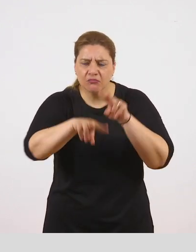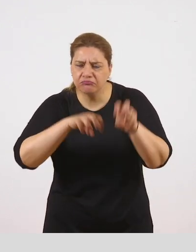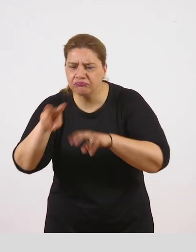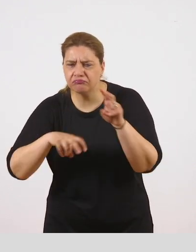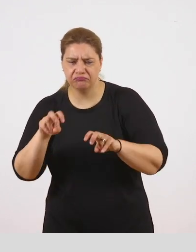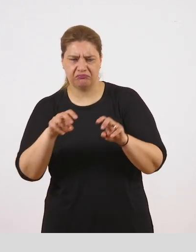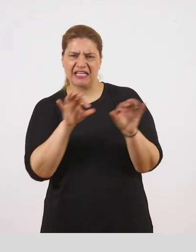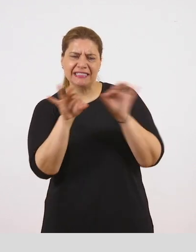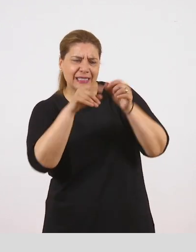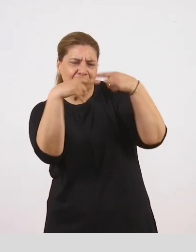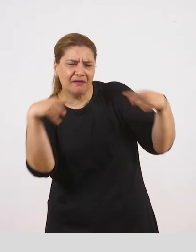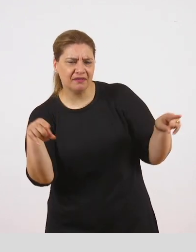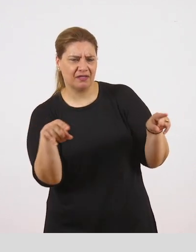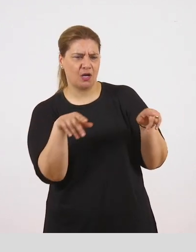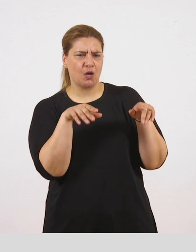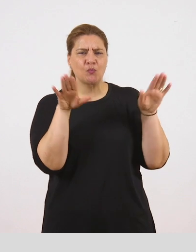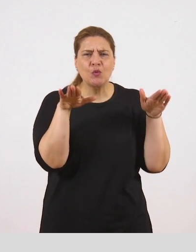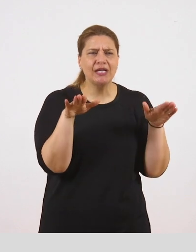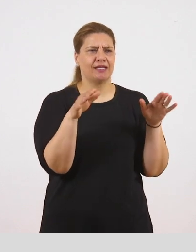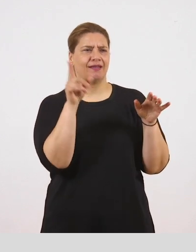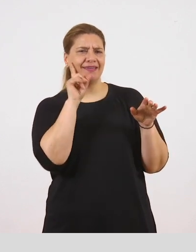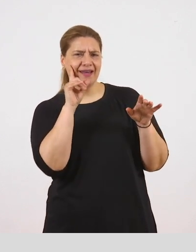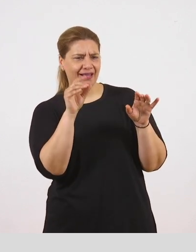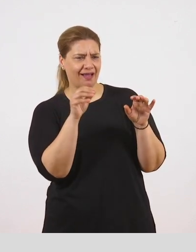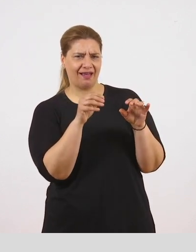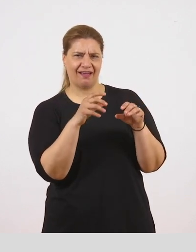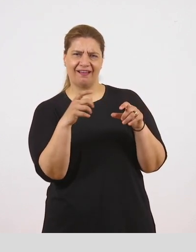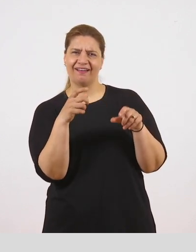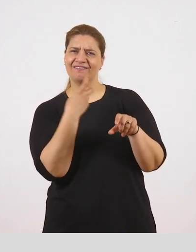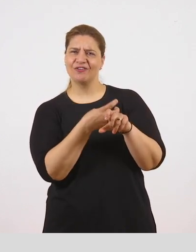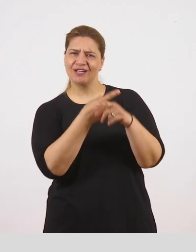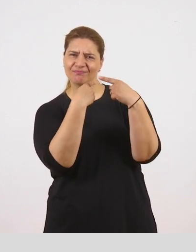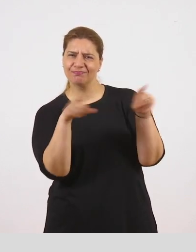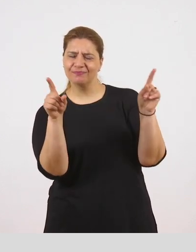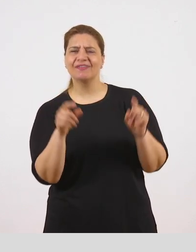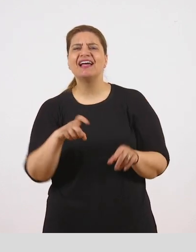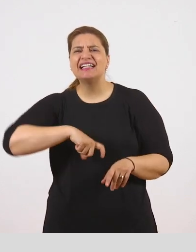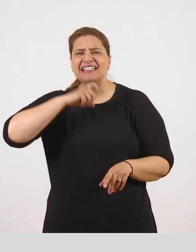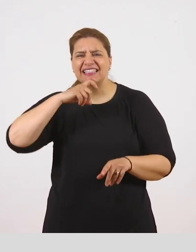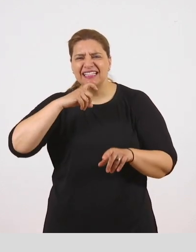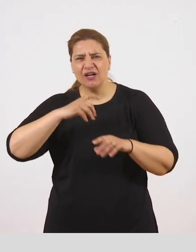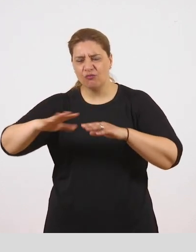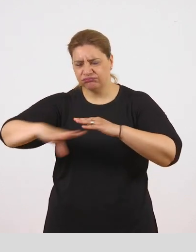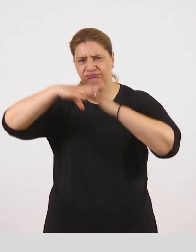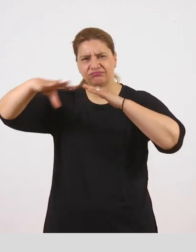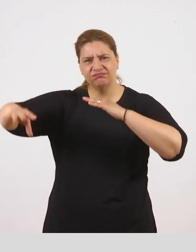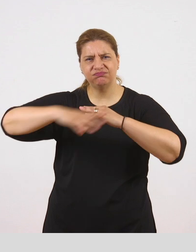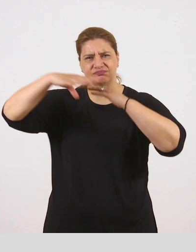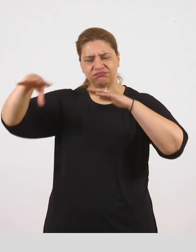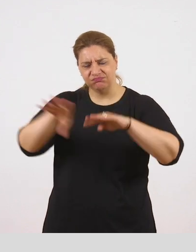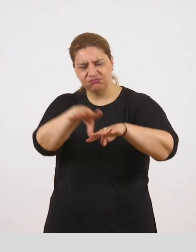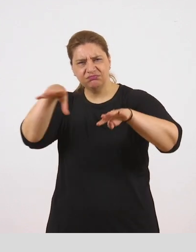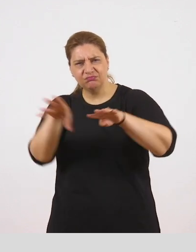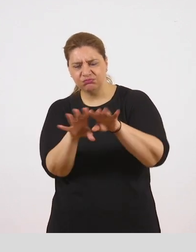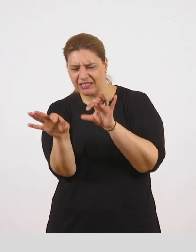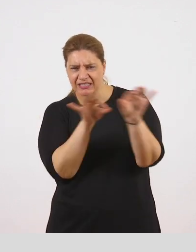πότε το σχήμα ενός πουλιού ή τη μορφή μιας γυναίκας. Και ξύλα ξεβρασμένα στην άμμο, αργασμένα από το κύμα και την